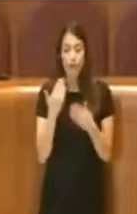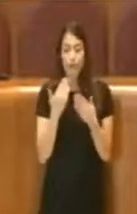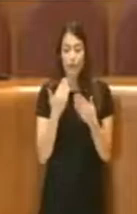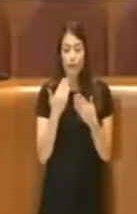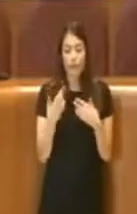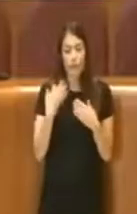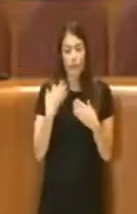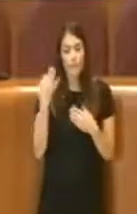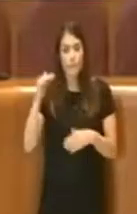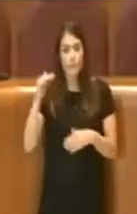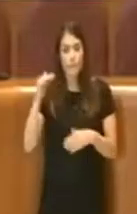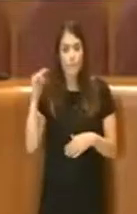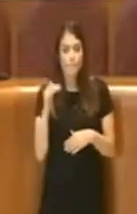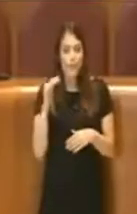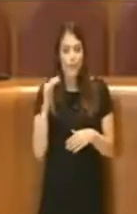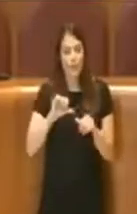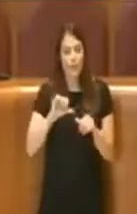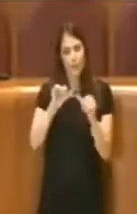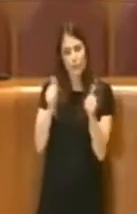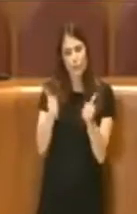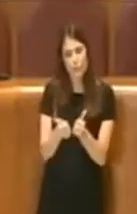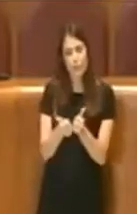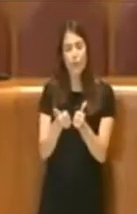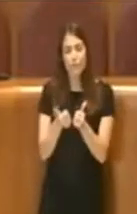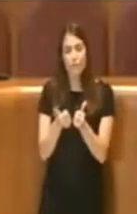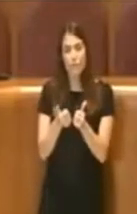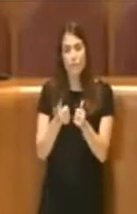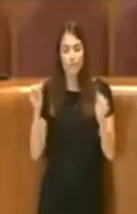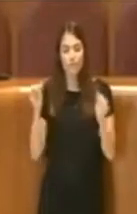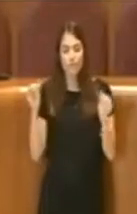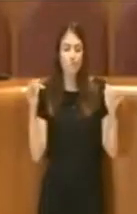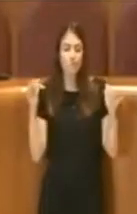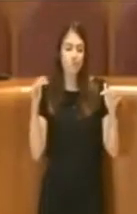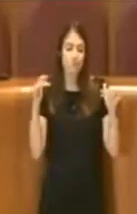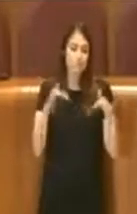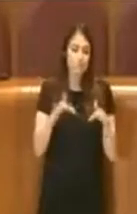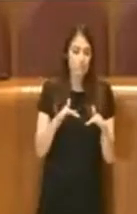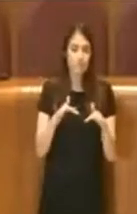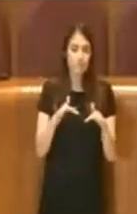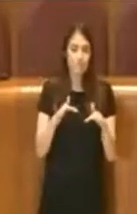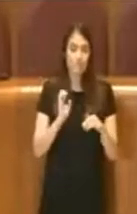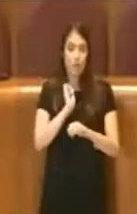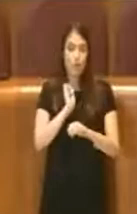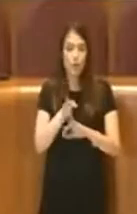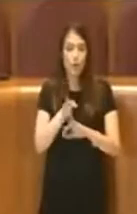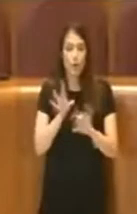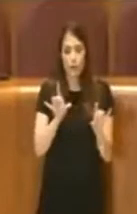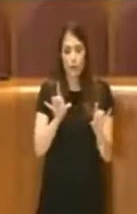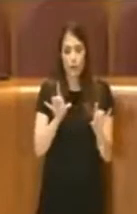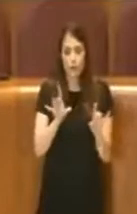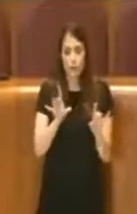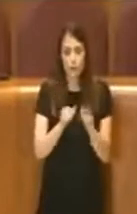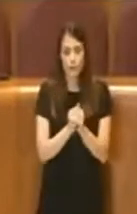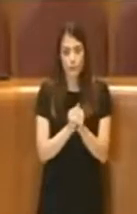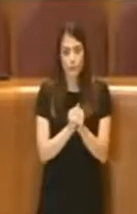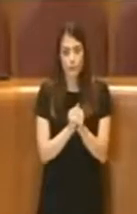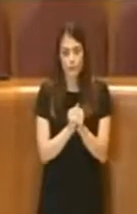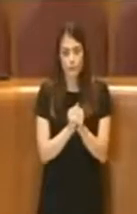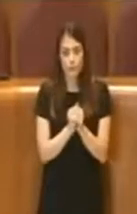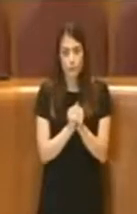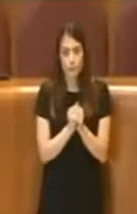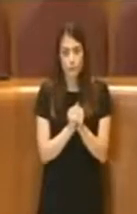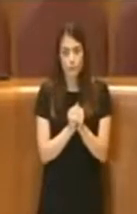minaccia di ben altra forma di invasione, quella del Covid-19. Con la